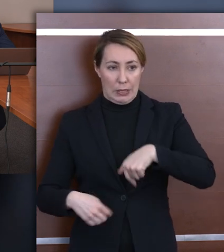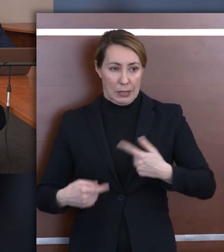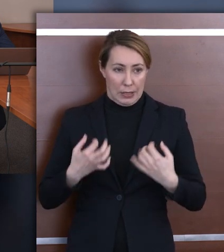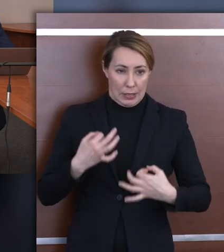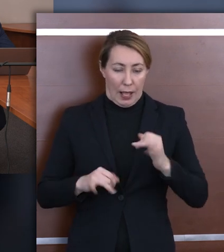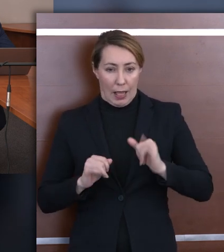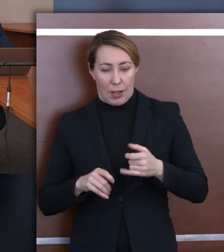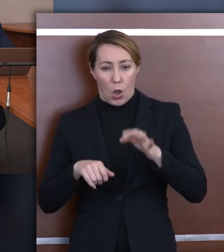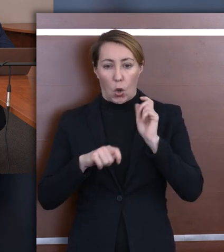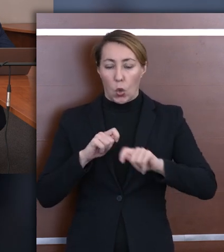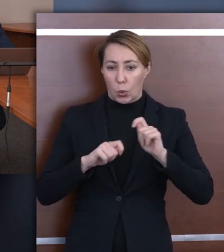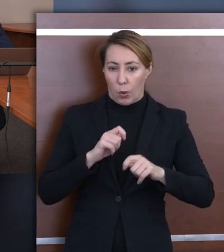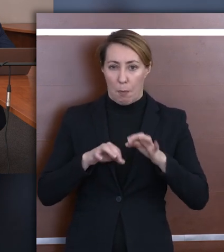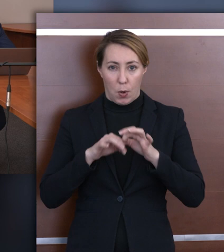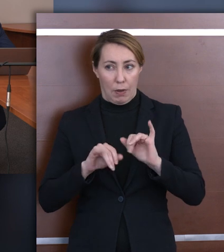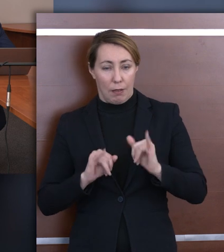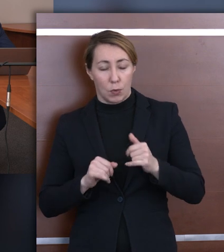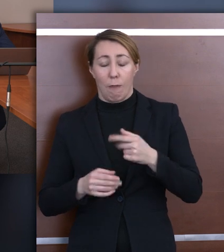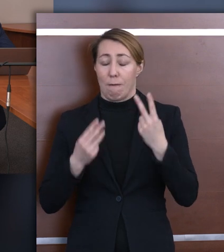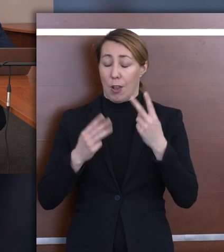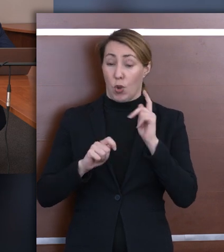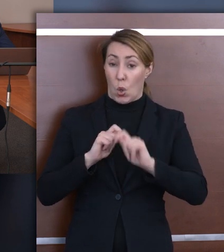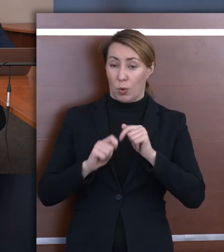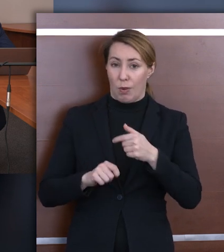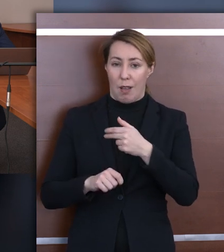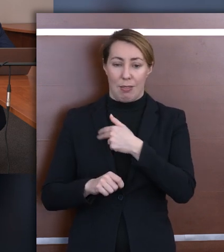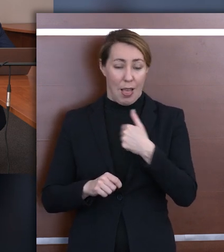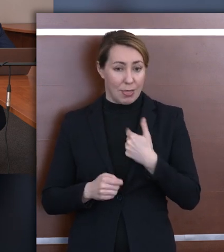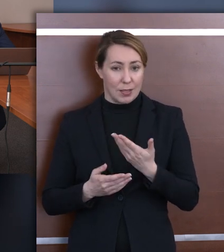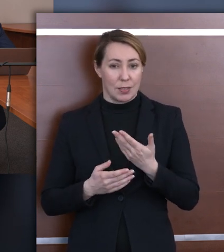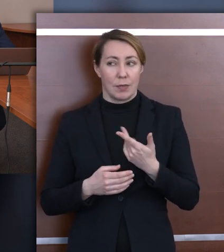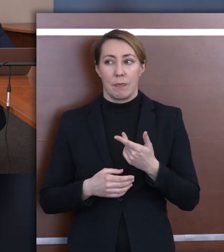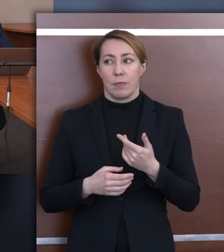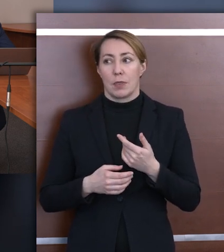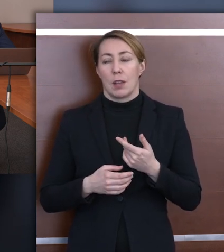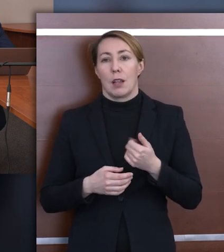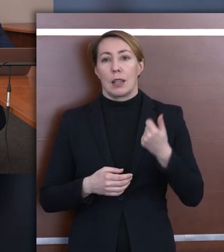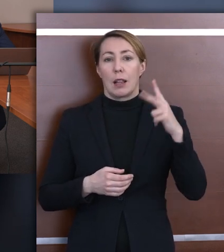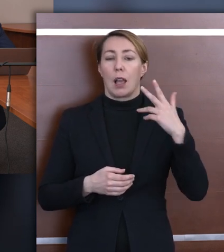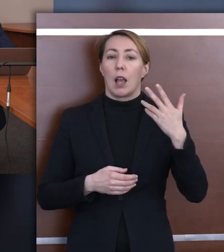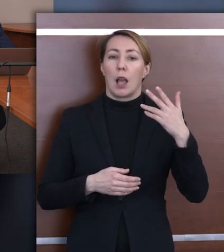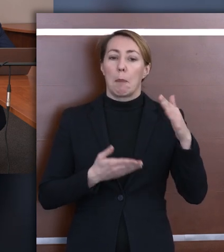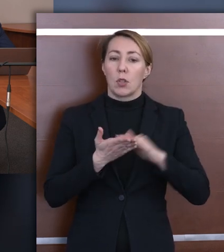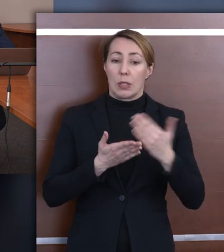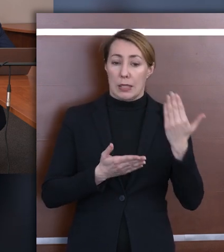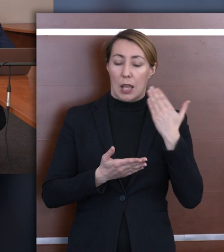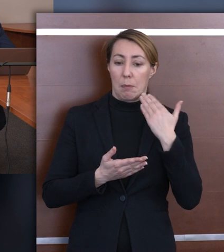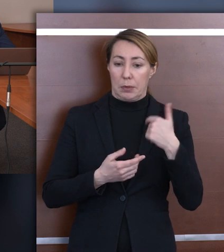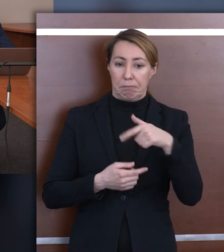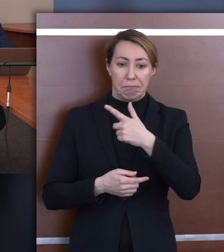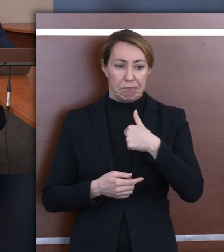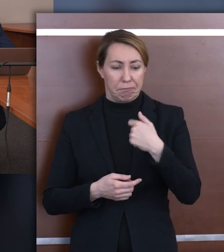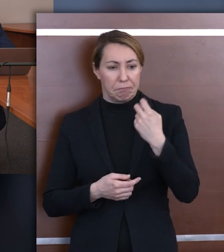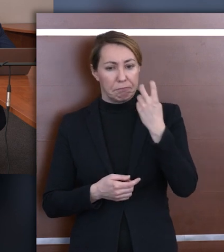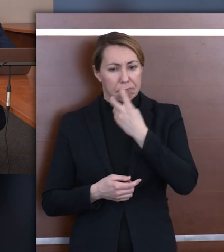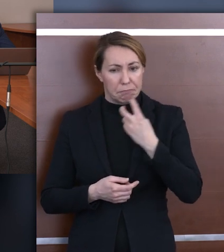to jest ważna dla liczba kontrola, pokazująca to, co powiedziałem na samym początku tej kontroli, czyli kilka miesiącach temu, że nas interesowało